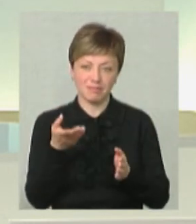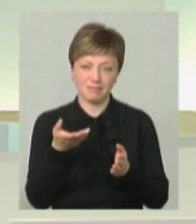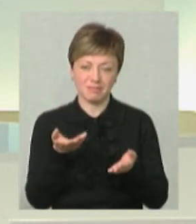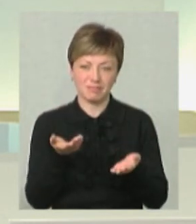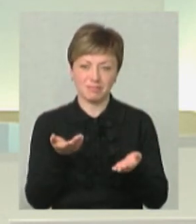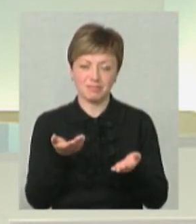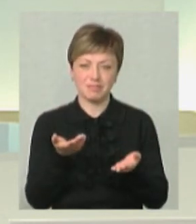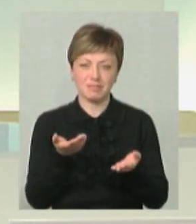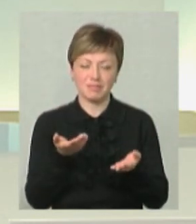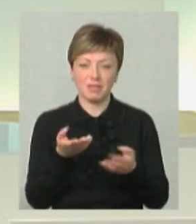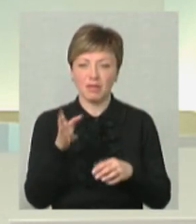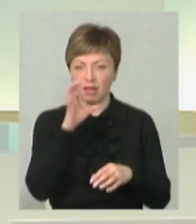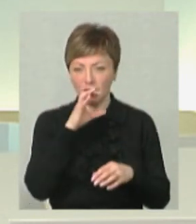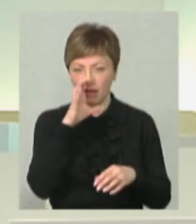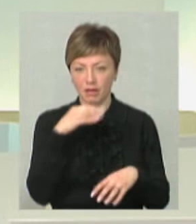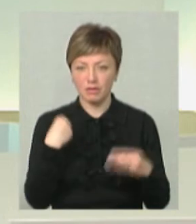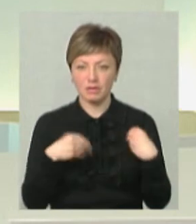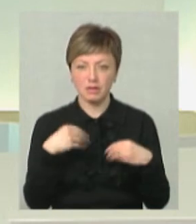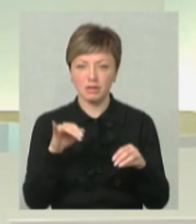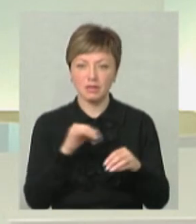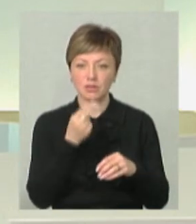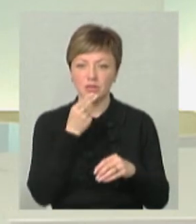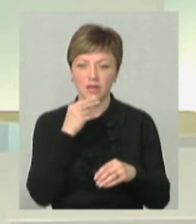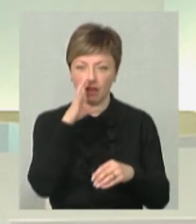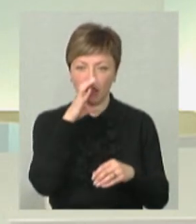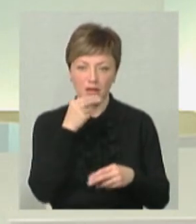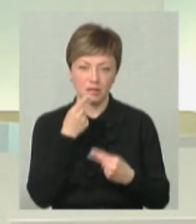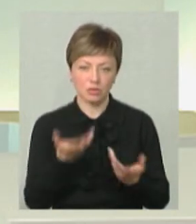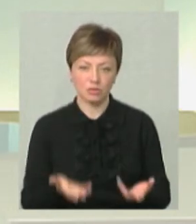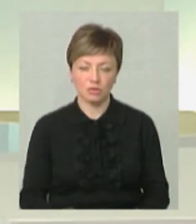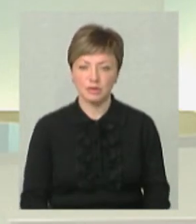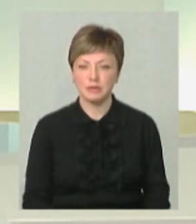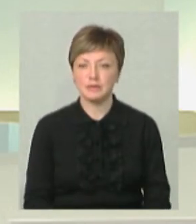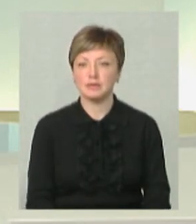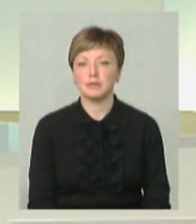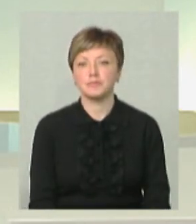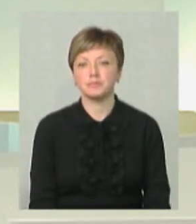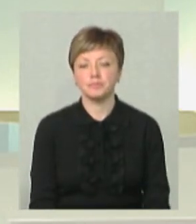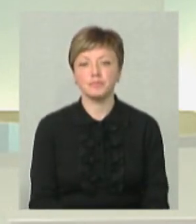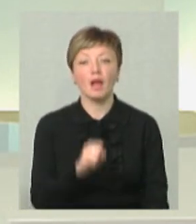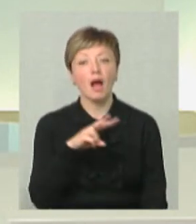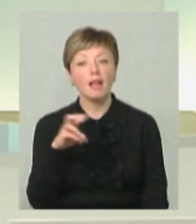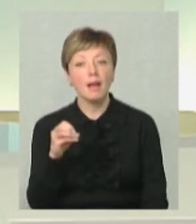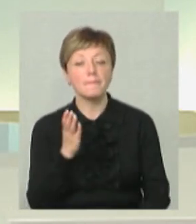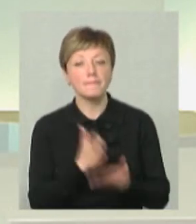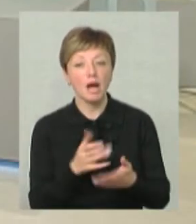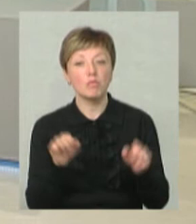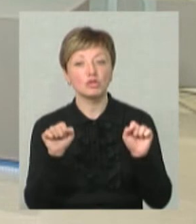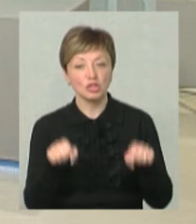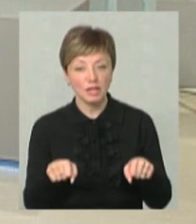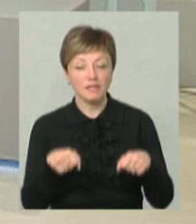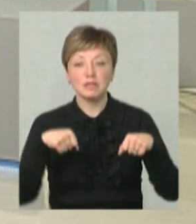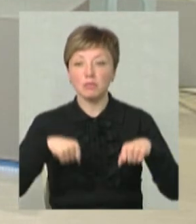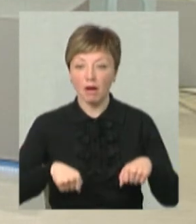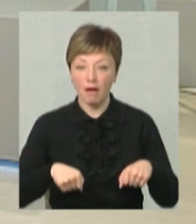одежах і вживати їжу. Але ми маємо можливість і маємо